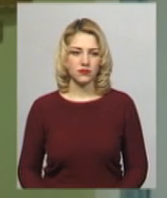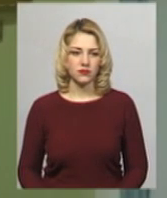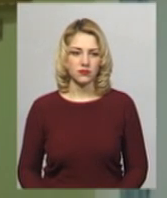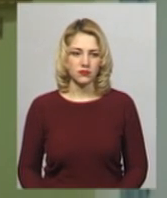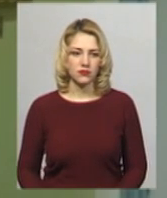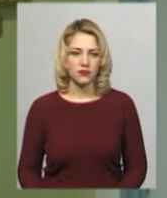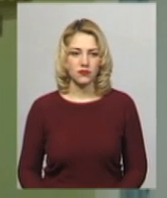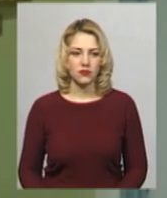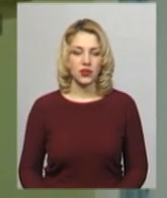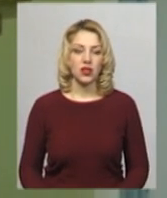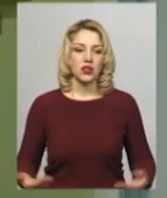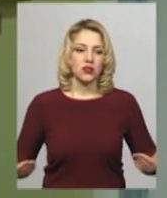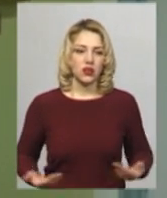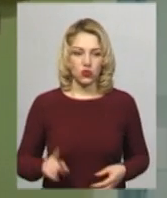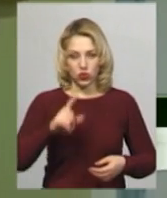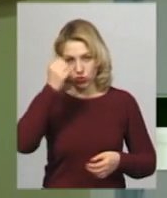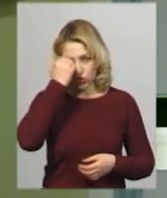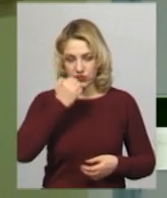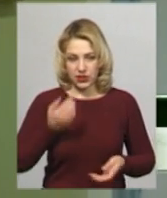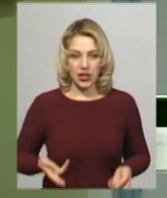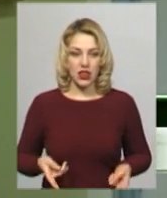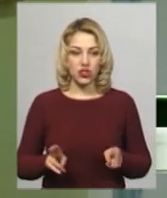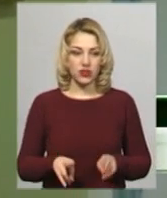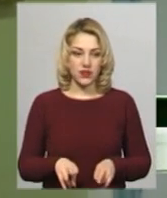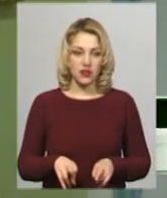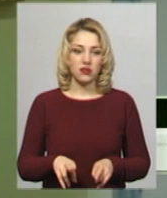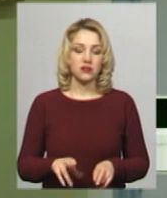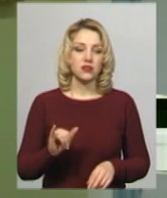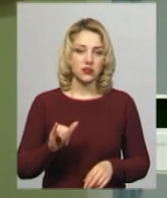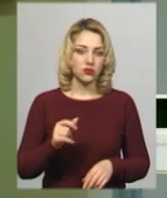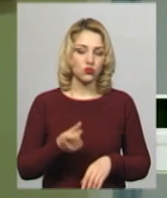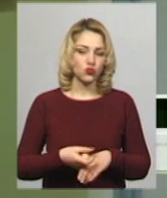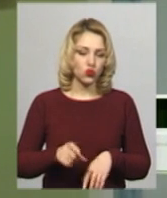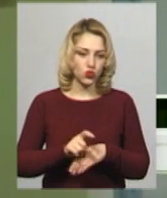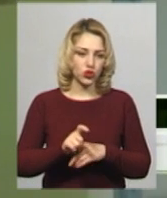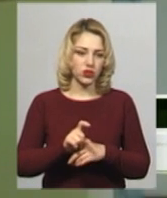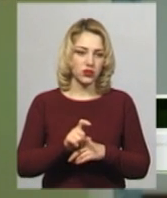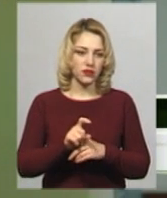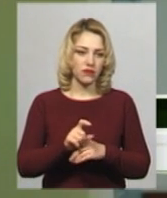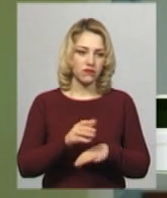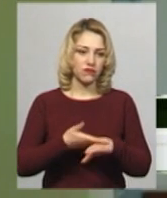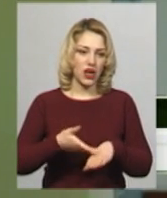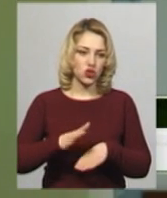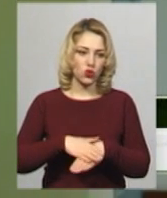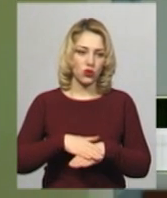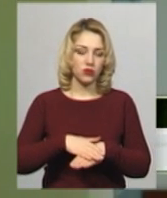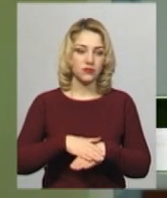Дякувати, що живе, залишився. дуже важко,